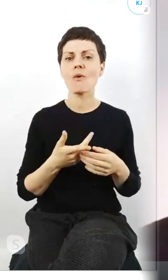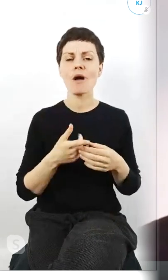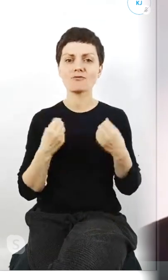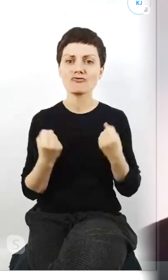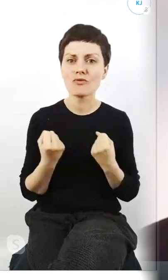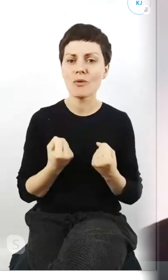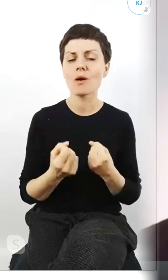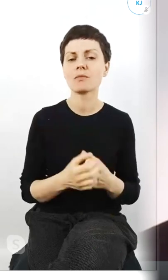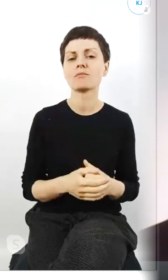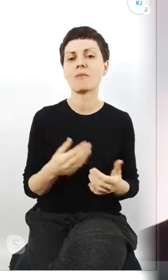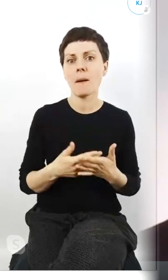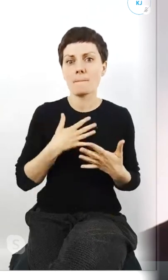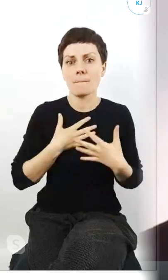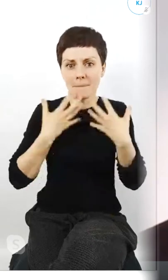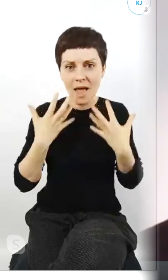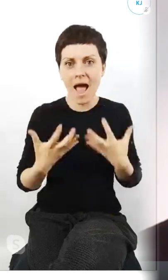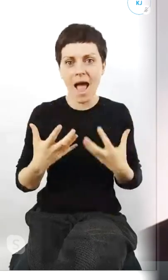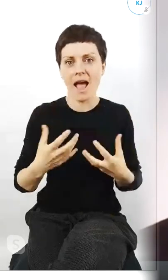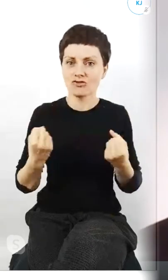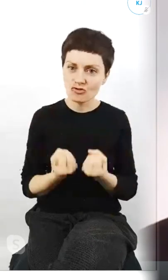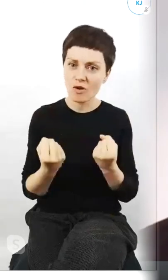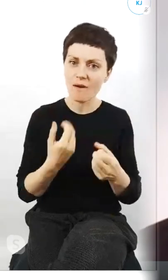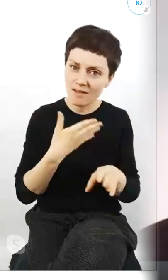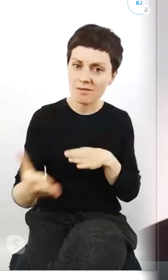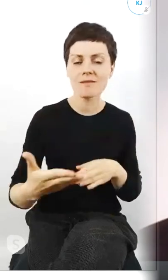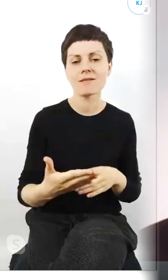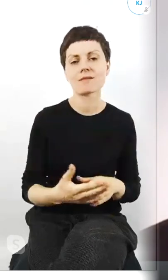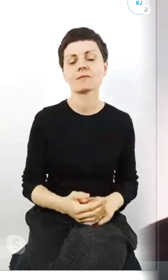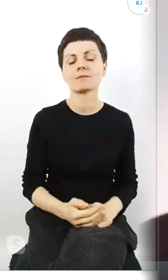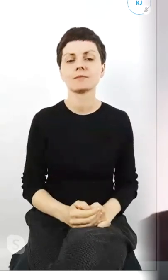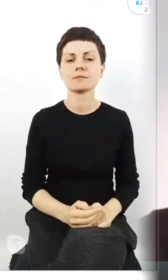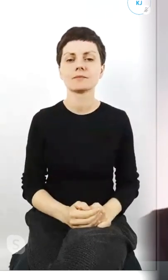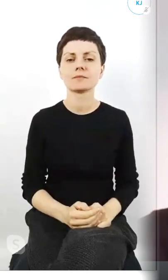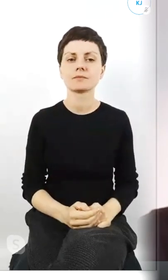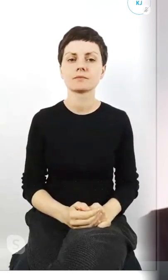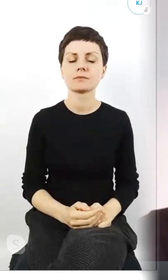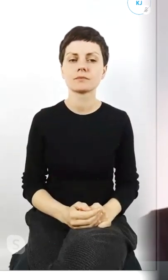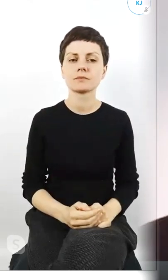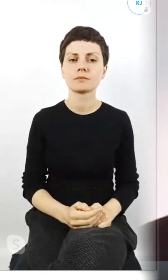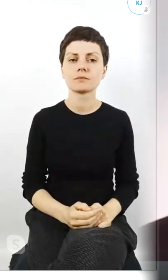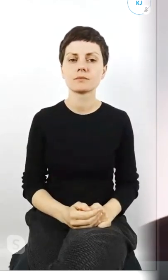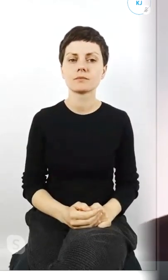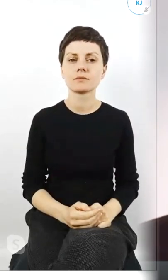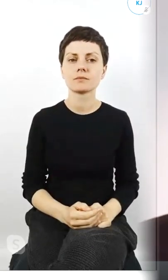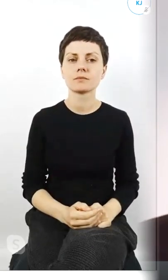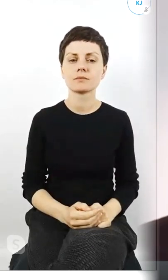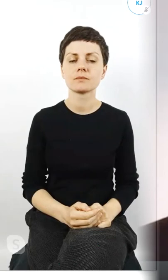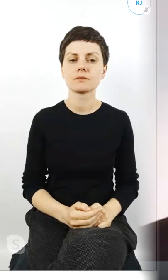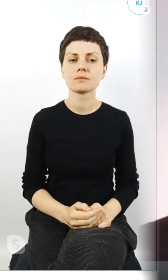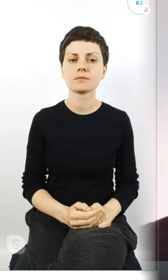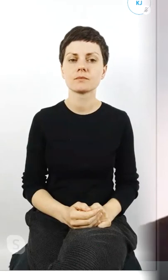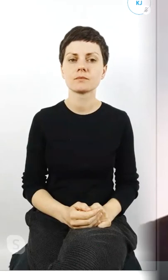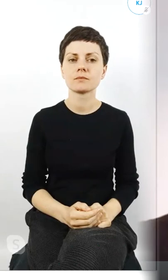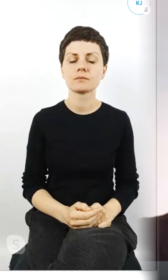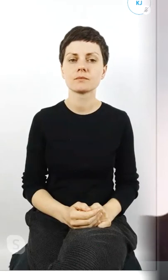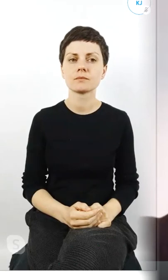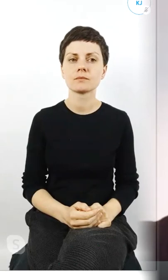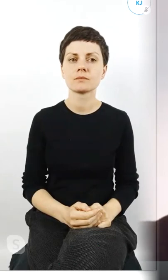mamy po prostu chęci do działania dalej tak do działania właśnie w innych